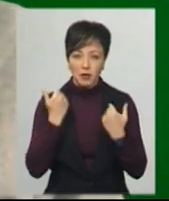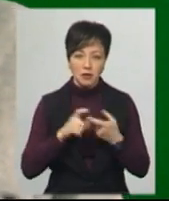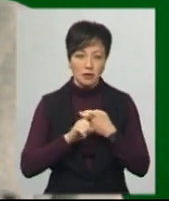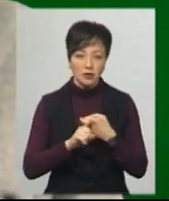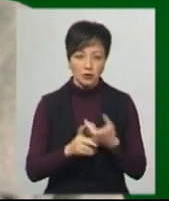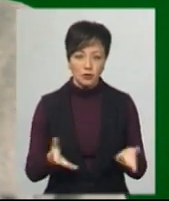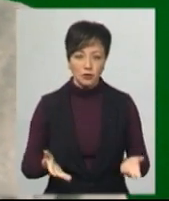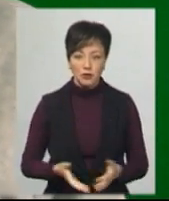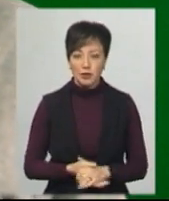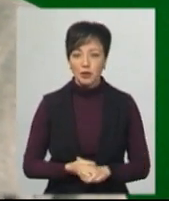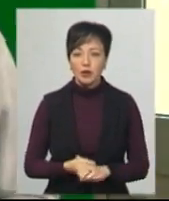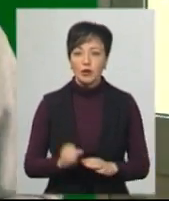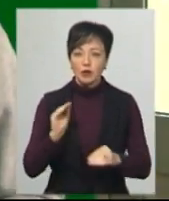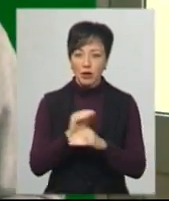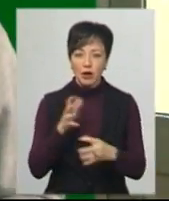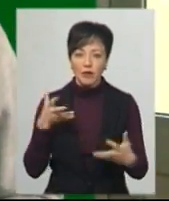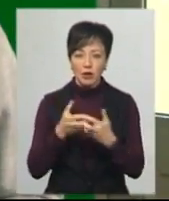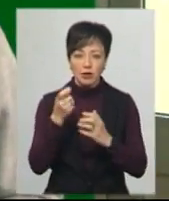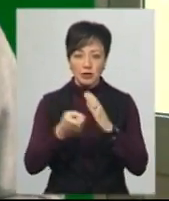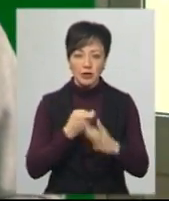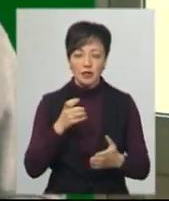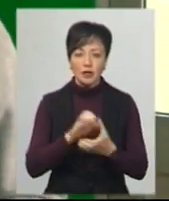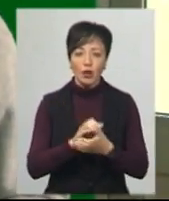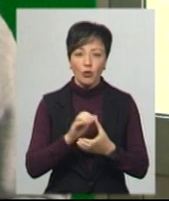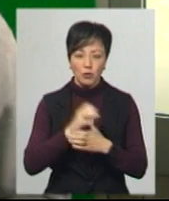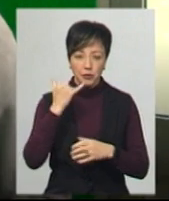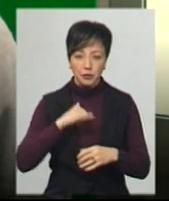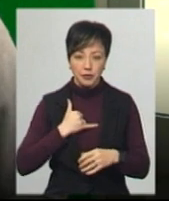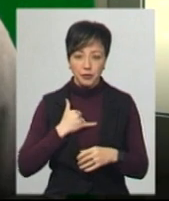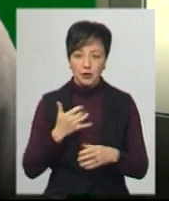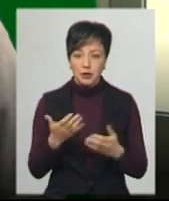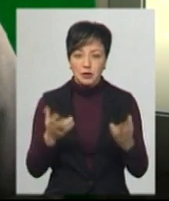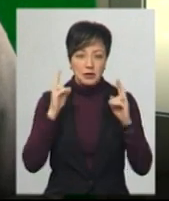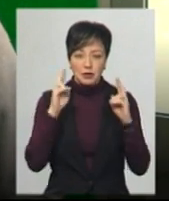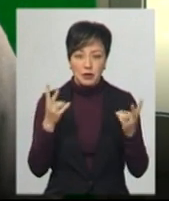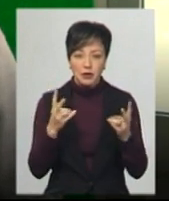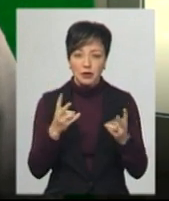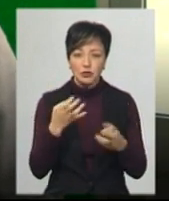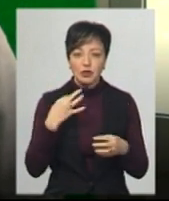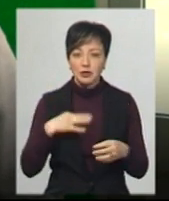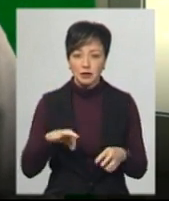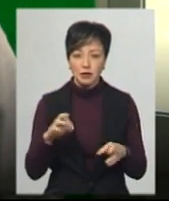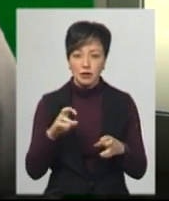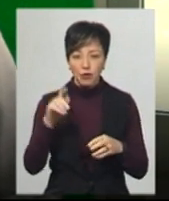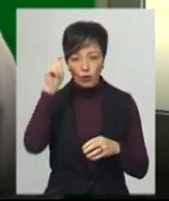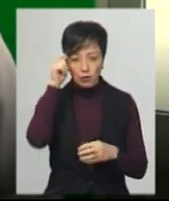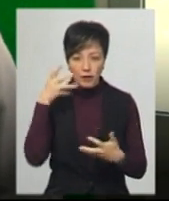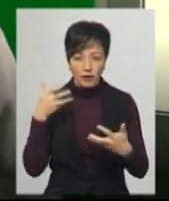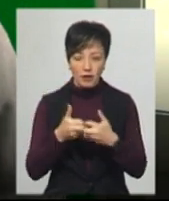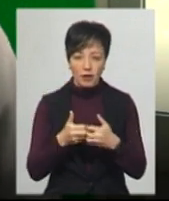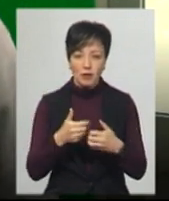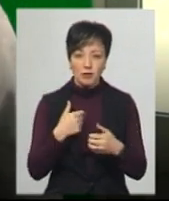зв'язок. Додає, що про ДТП дізналася від знайомої. Не знаю, чи твій малий, чий, каже, до років 12 описали хлопчику павуварію.